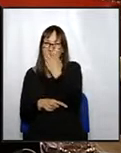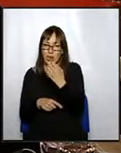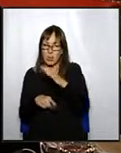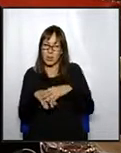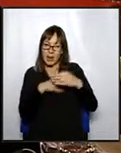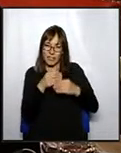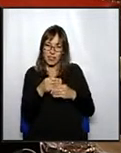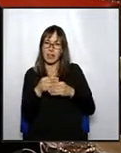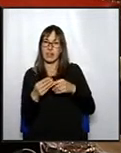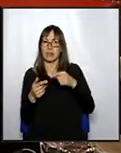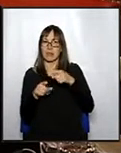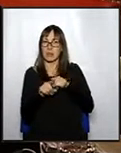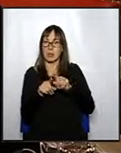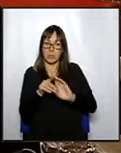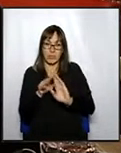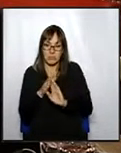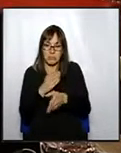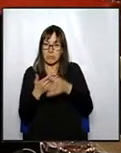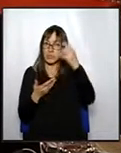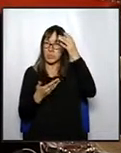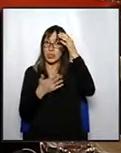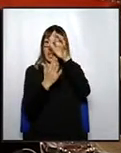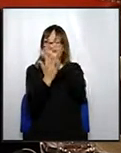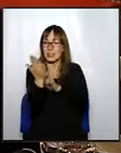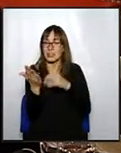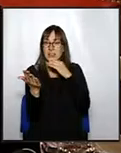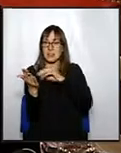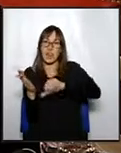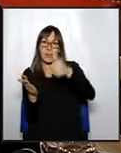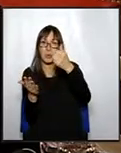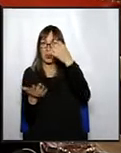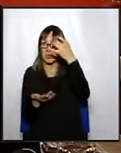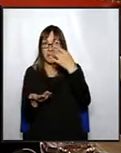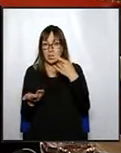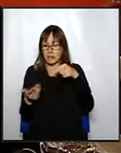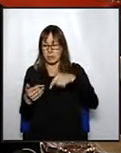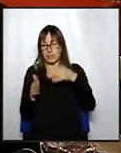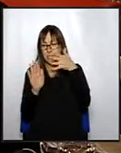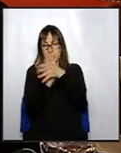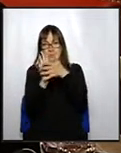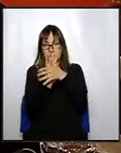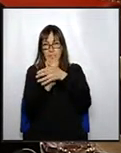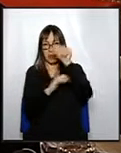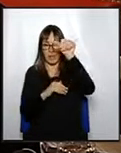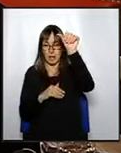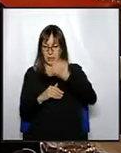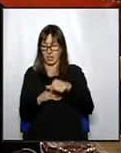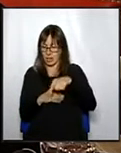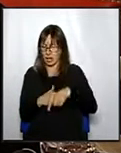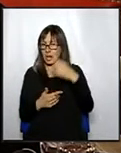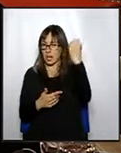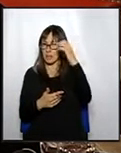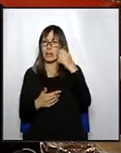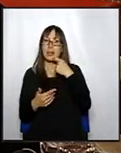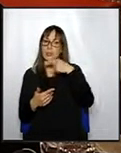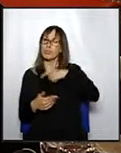el desenvolupament del sector no haurà servit per res l'aprovació d'aquesta moció. Això que quedi clar aquí en aquest ple. Plataforma Bibigatana, estem